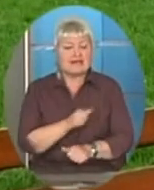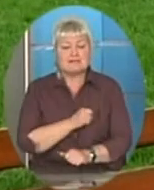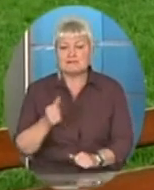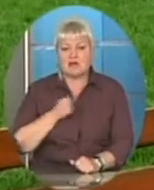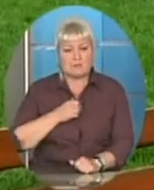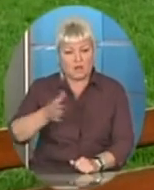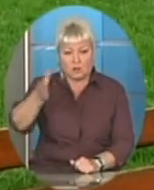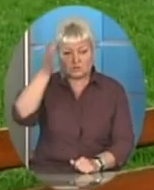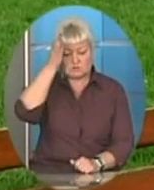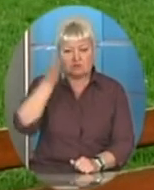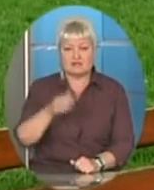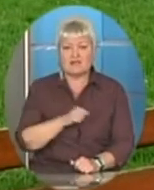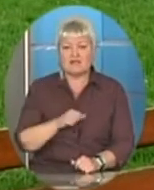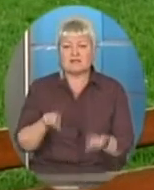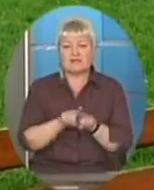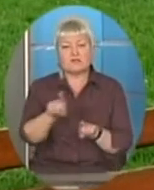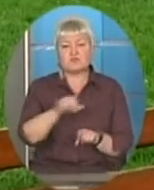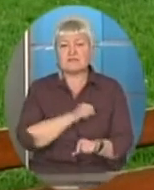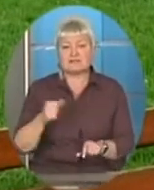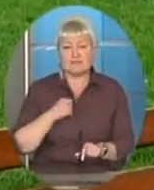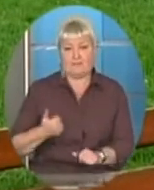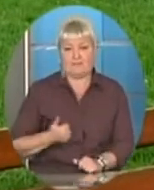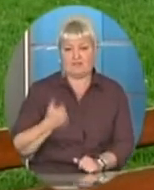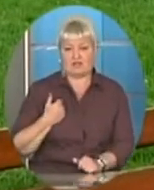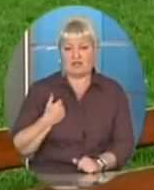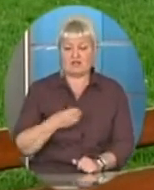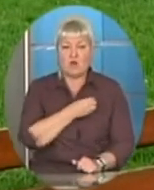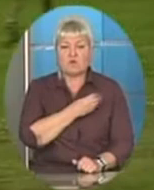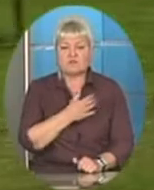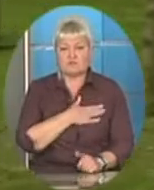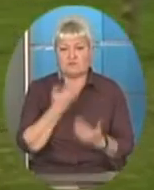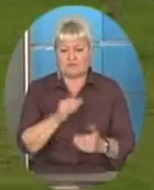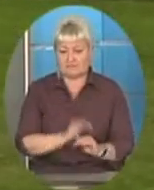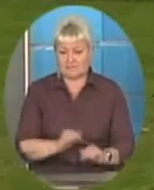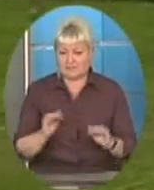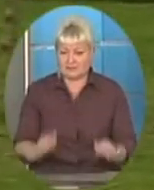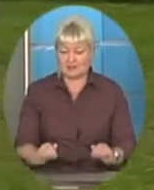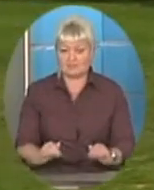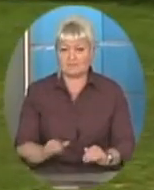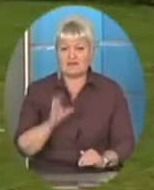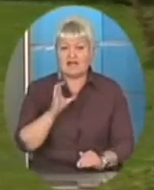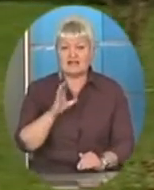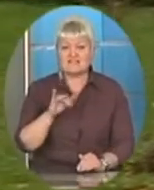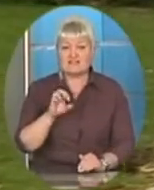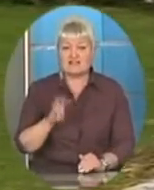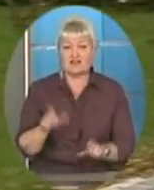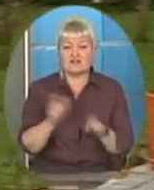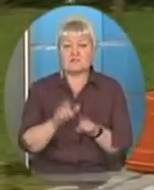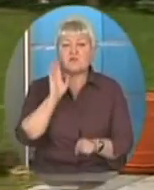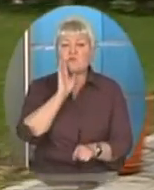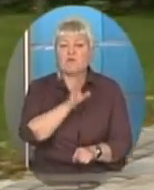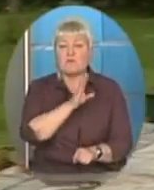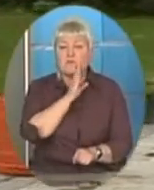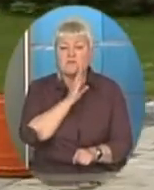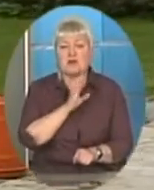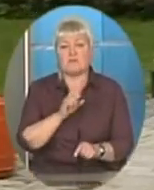самим я сама пишаюся, це усиновлення моїх дітей. А ось Світлана, слово «мама» за день чує